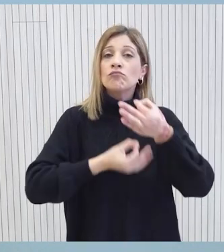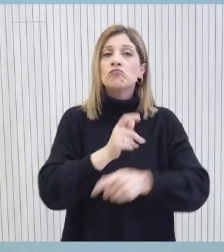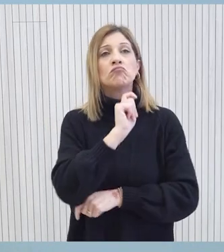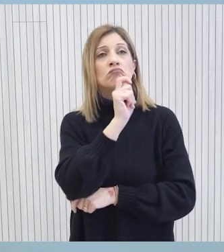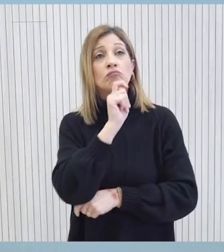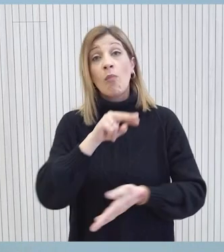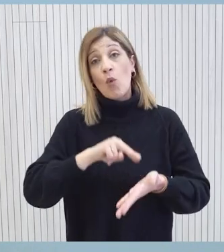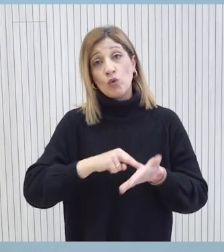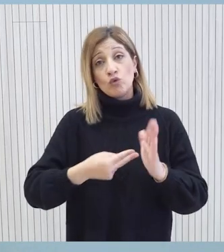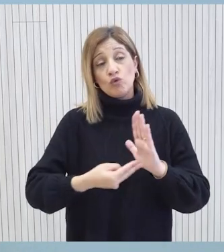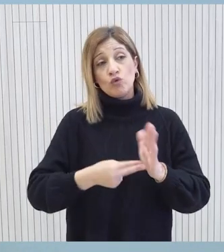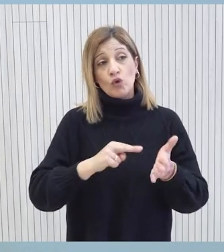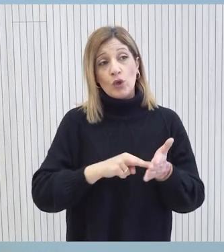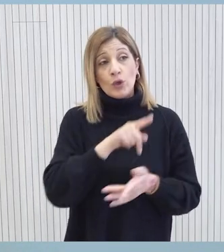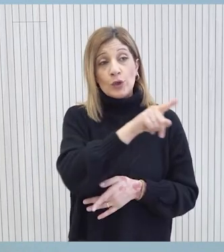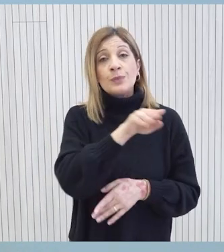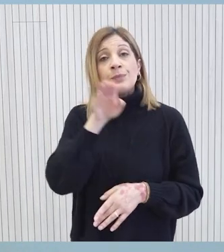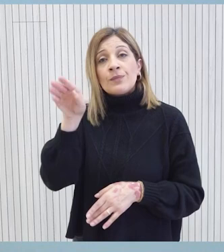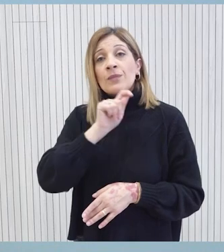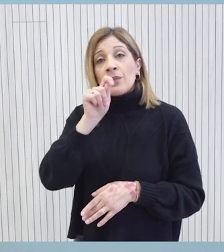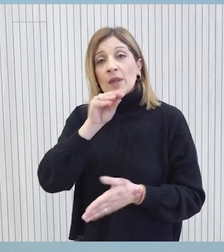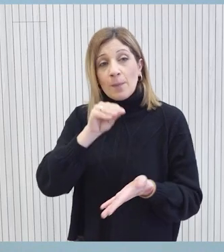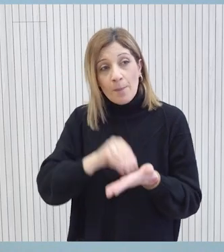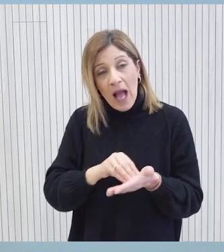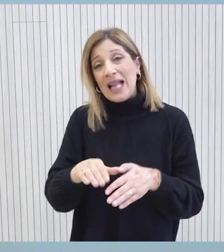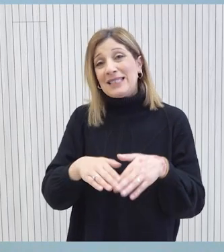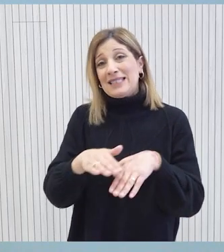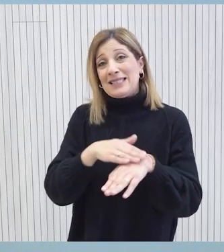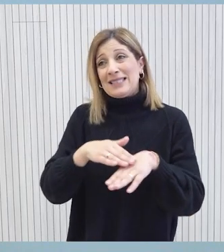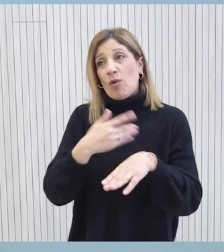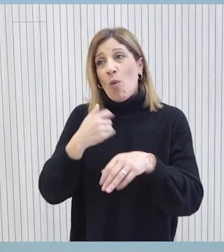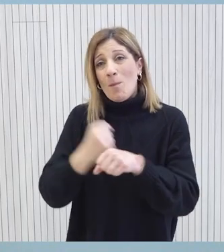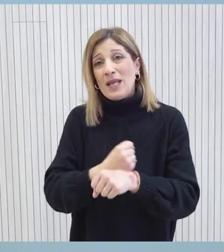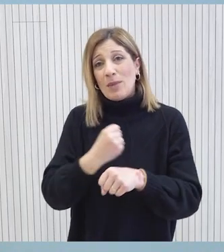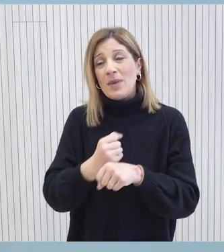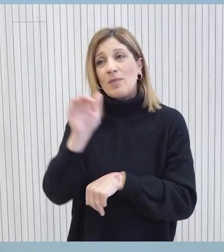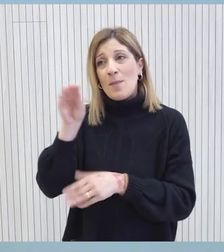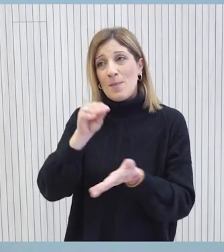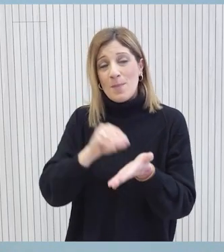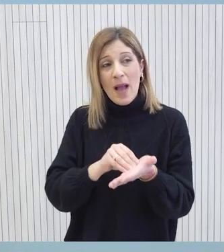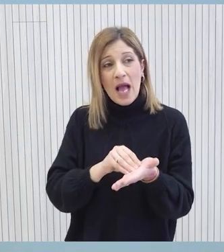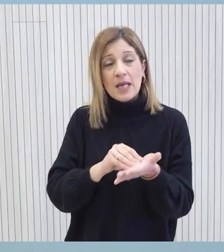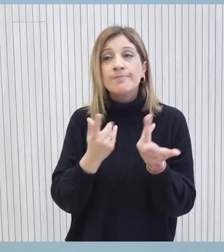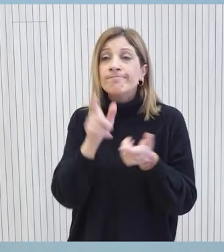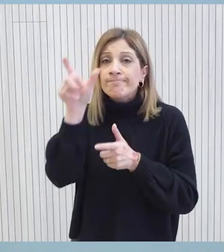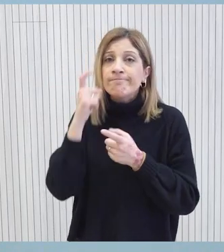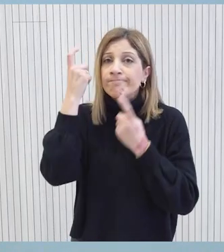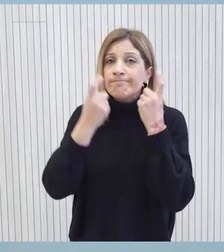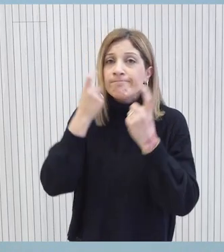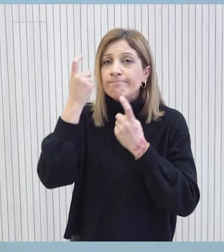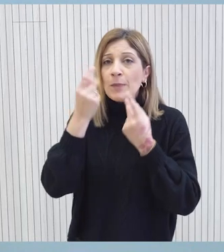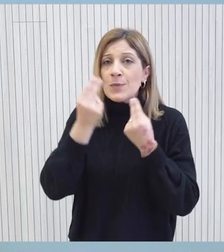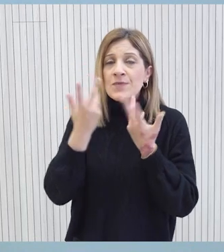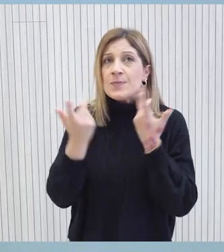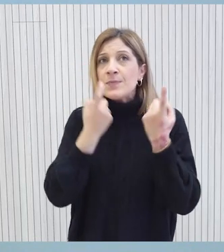δηλώσεις να είμαστε πολύ προσεκτικοί. Όμως δεν σας προβληματίζει, συγγνώμη που ρωτώ και επιμένω, δεν σας προβληματίζει αυτό που λέει ότι θα